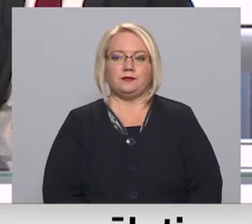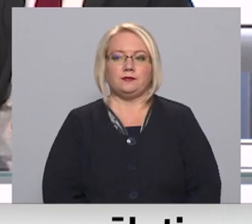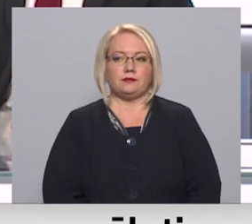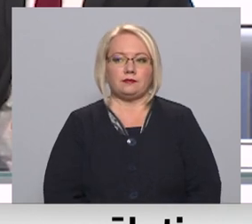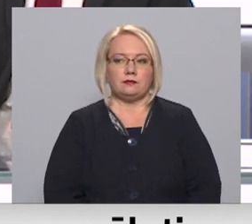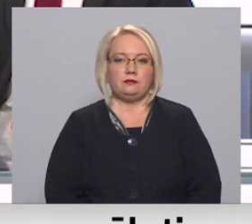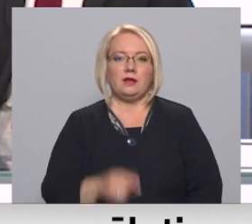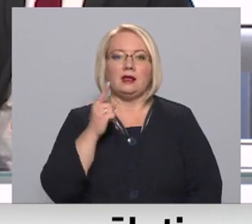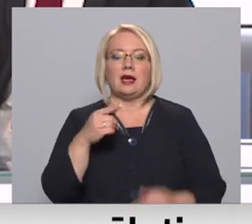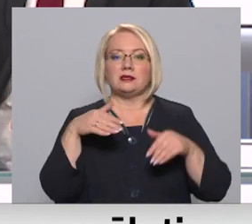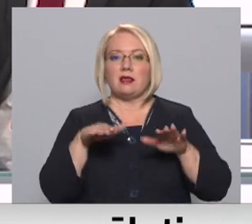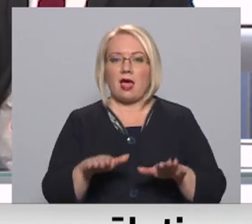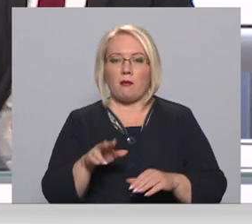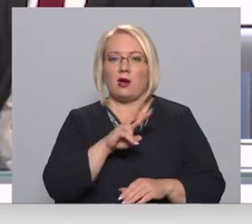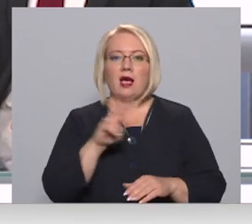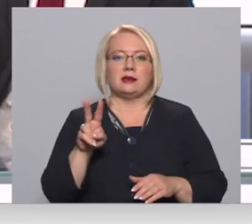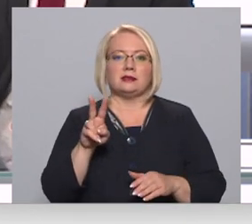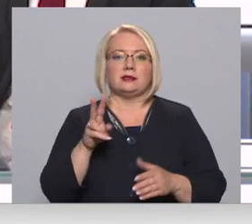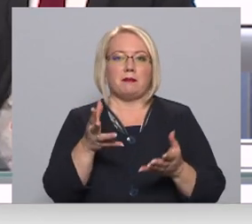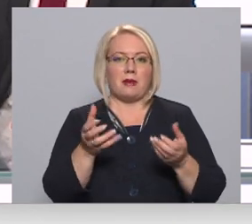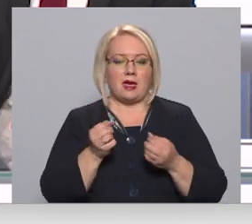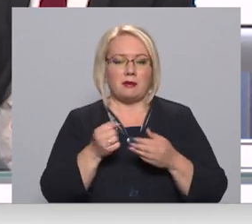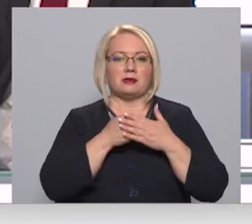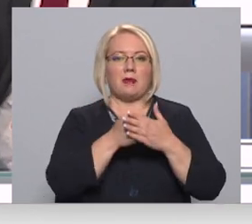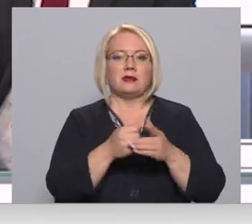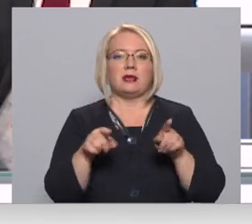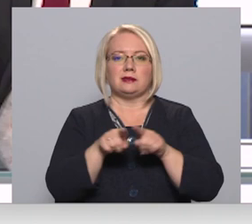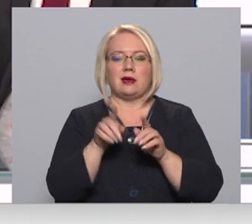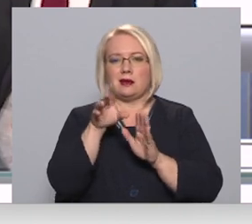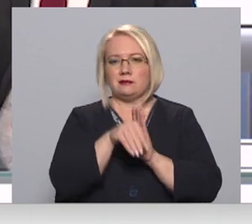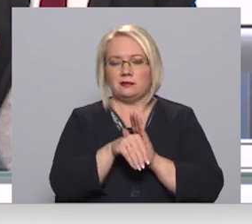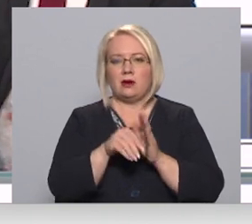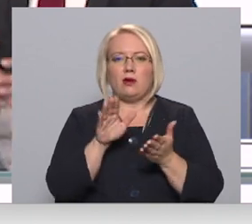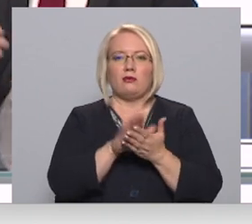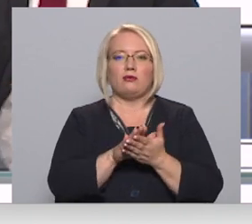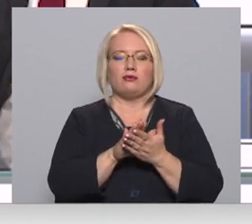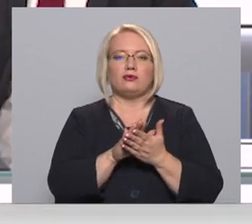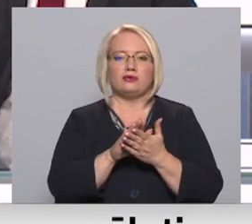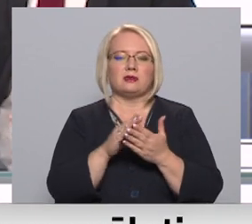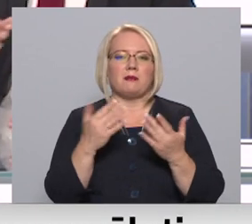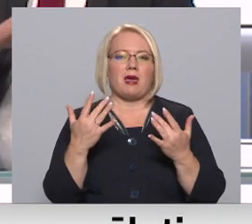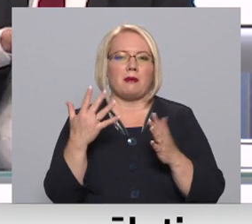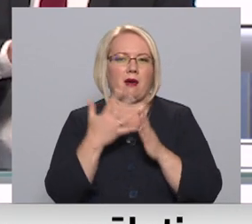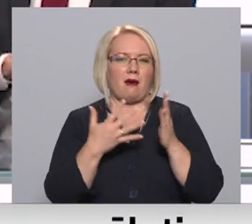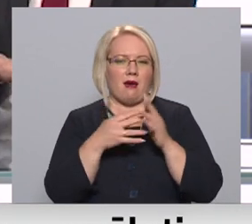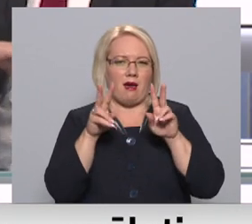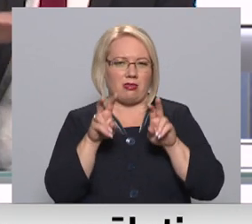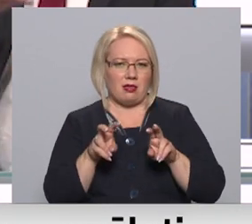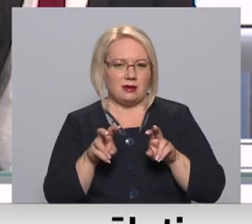Tas lēmums, kas ir pieņemts, tas ir balstīts arī taisa skaitā uz matemātisku analīzi,